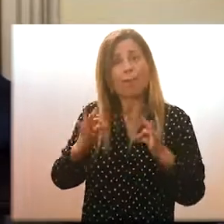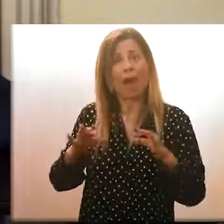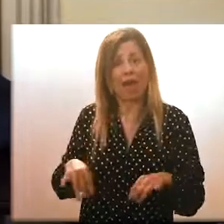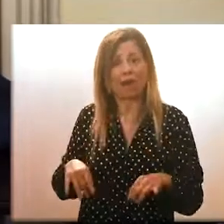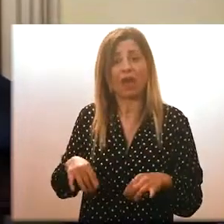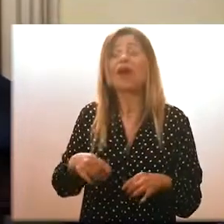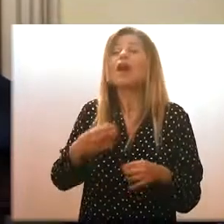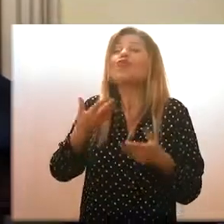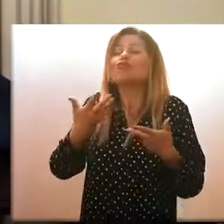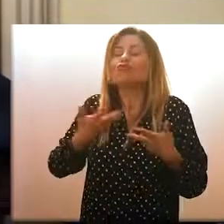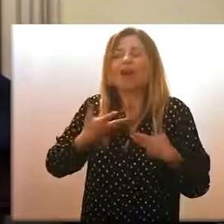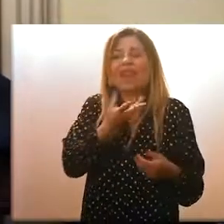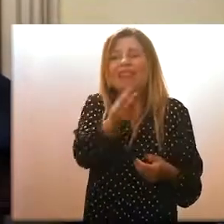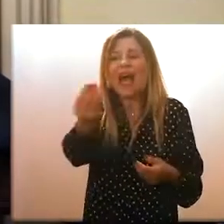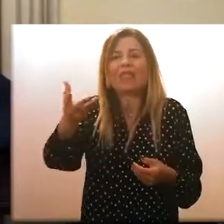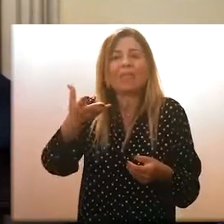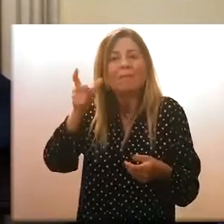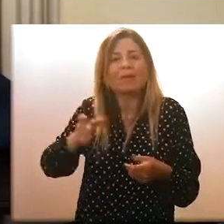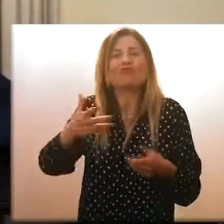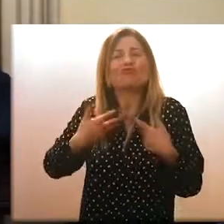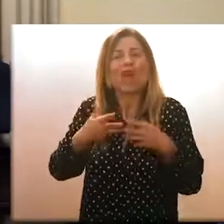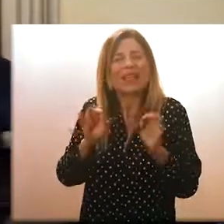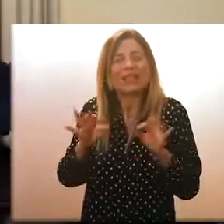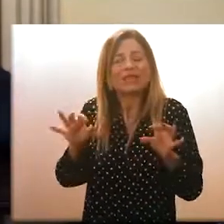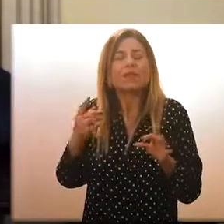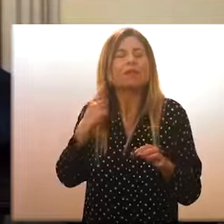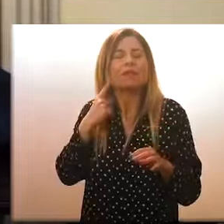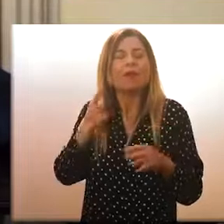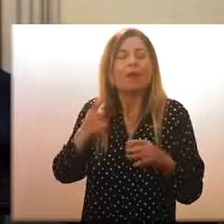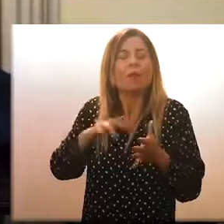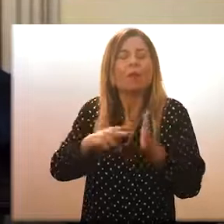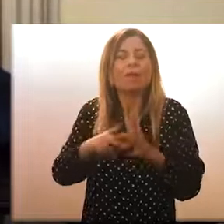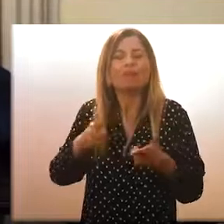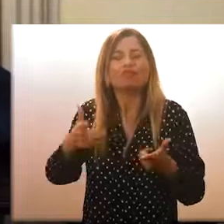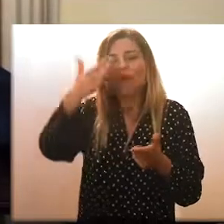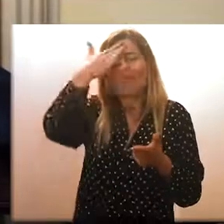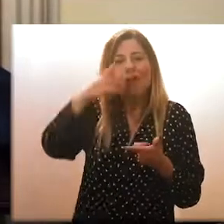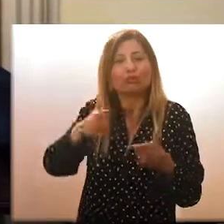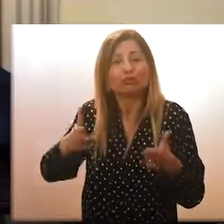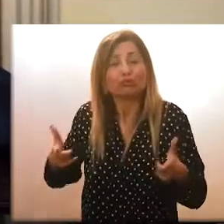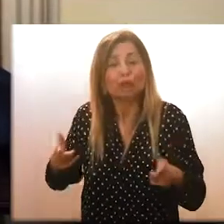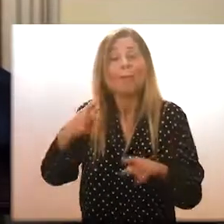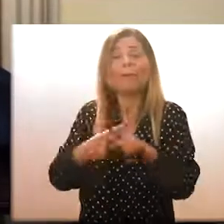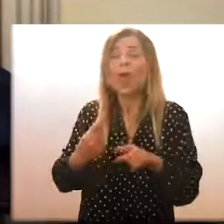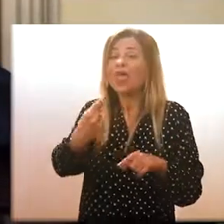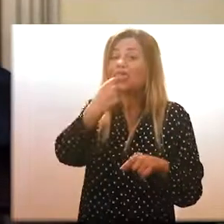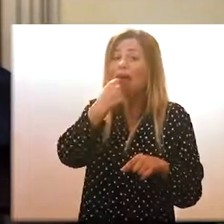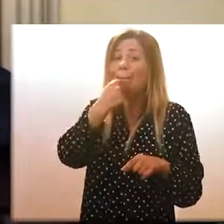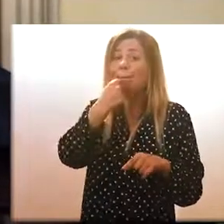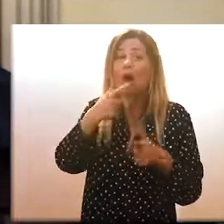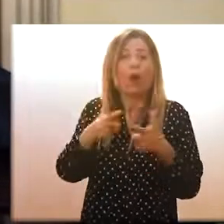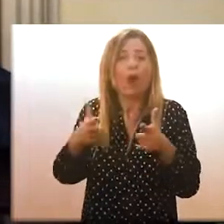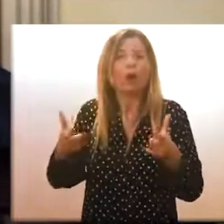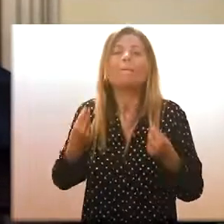è asintomatico e sappiamo anche che ad oggi non si effettuano tamponi nei confronti dei soggetti